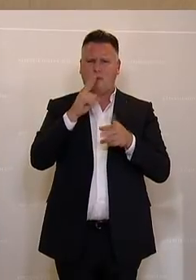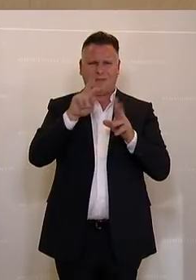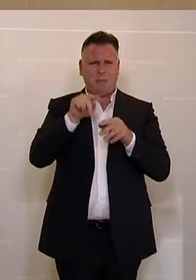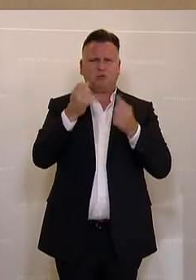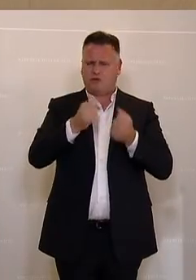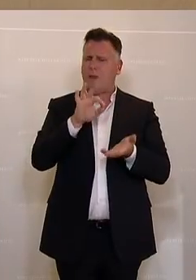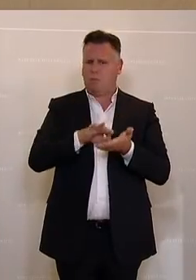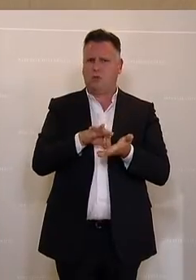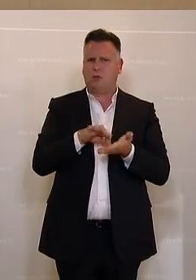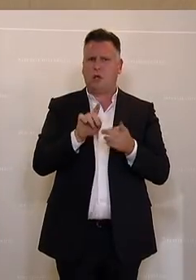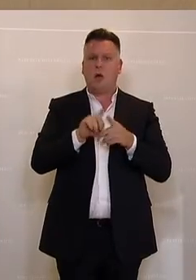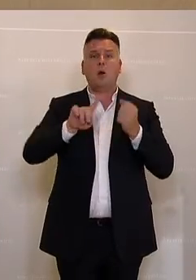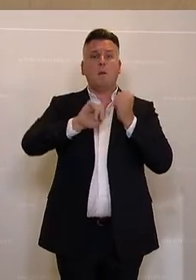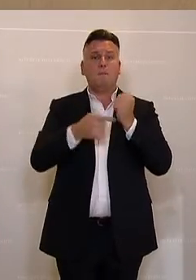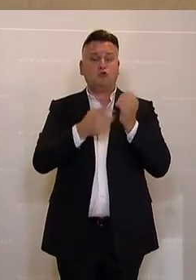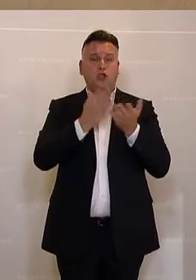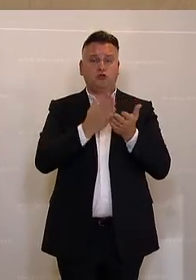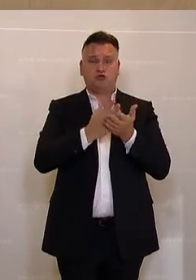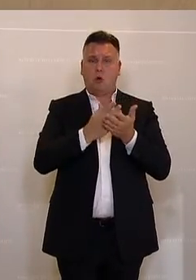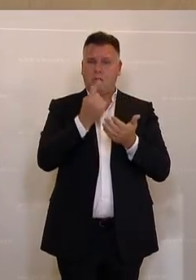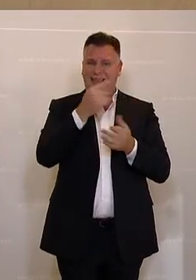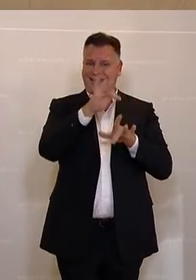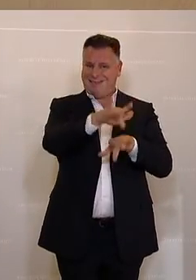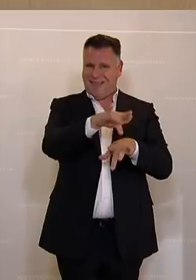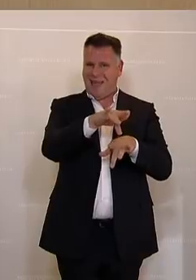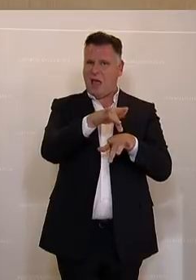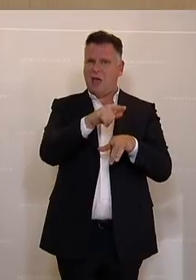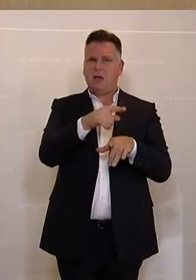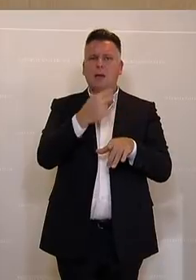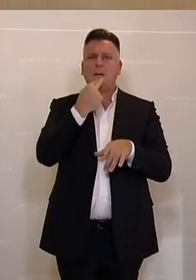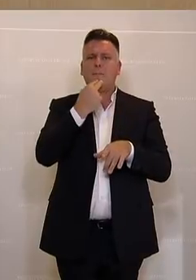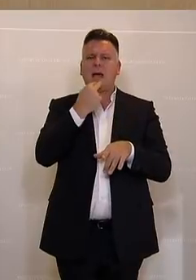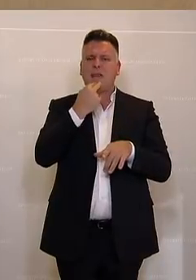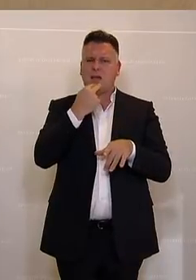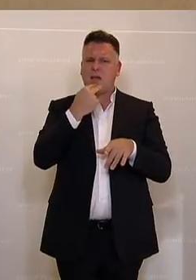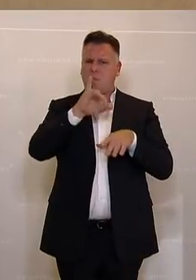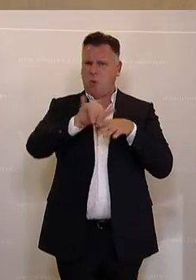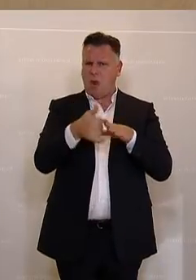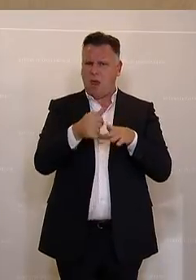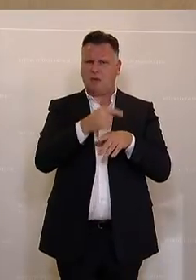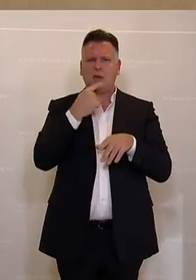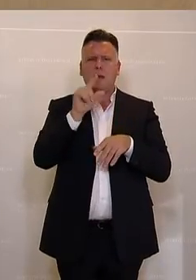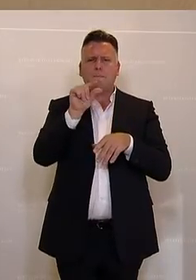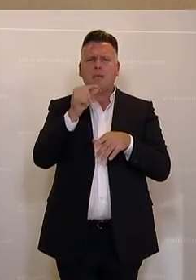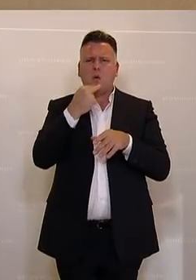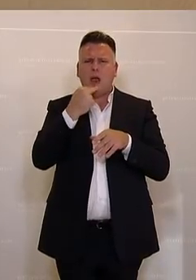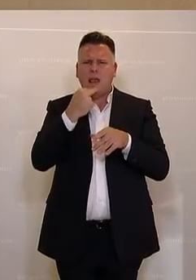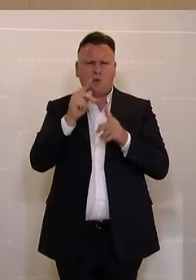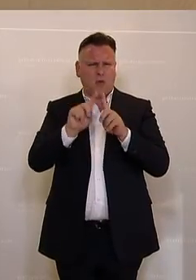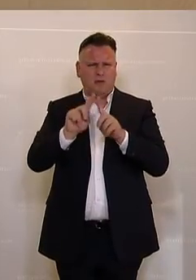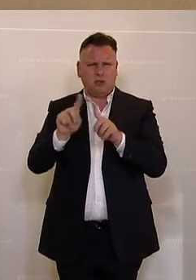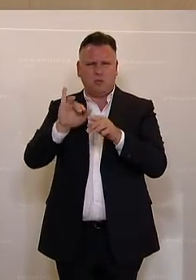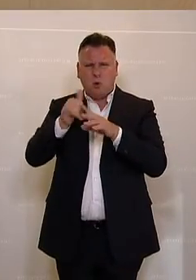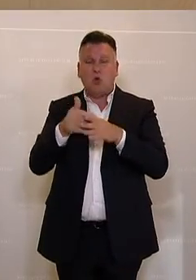zudem im Budget bereits vorgesehenen Dotierungen von Batterie-Projekten, von Mikroelektronik, anderen Mikroelektronik